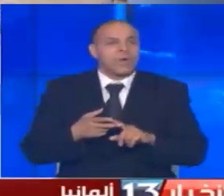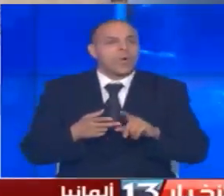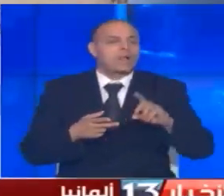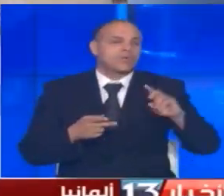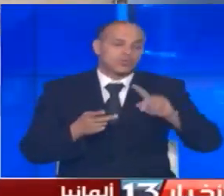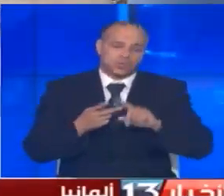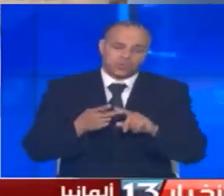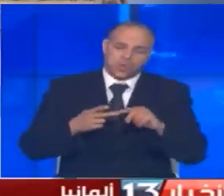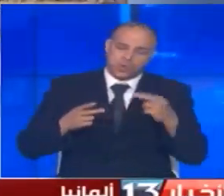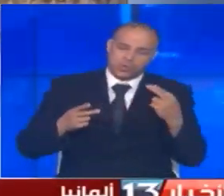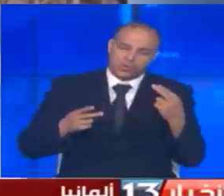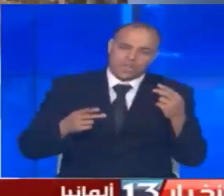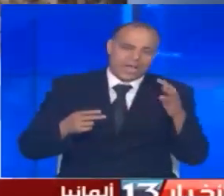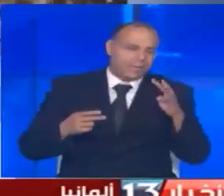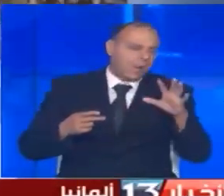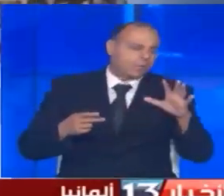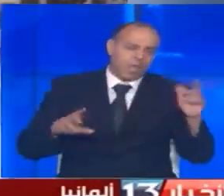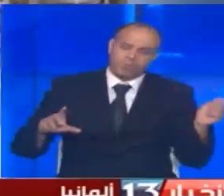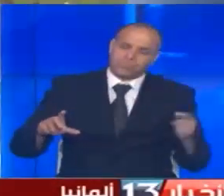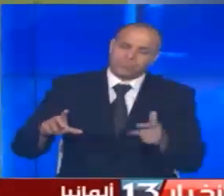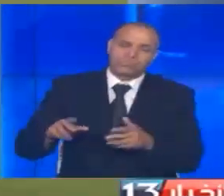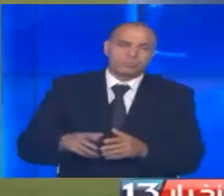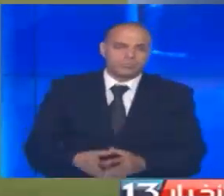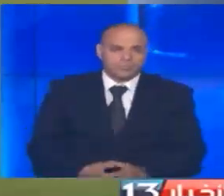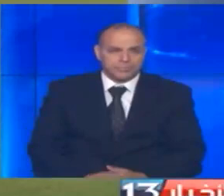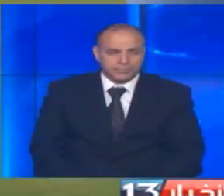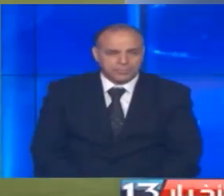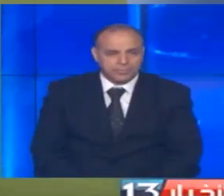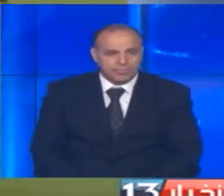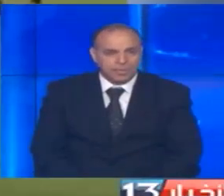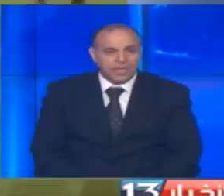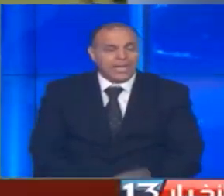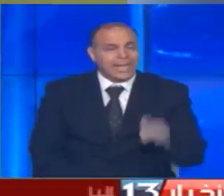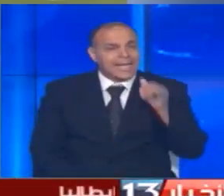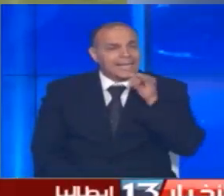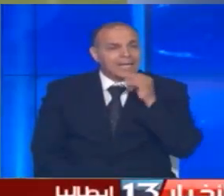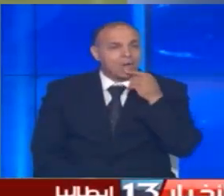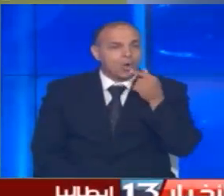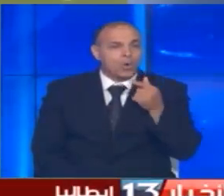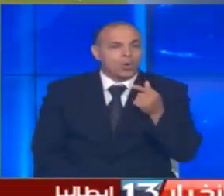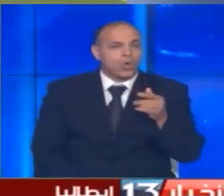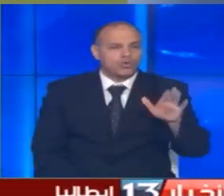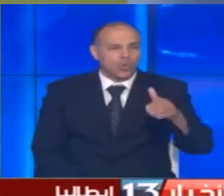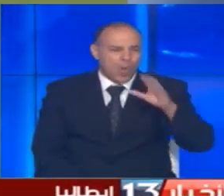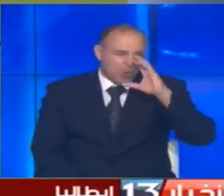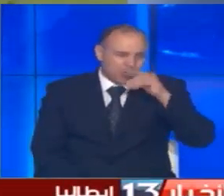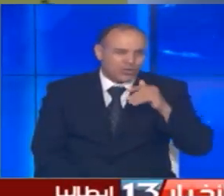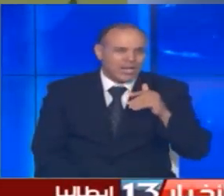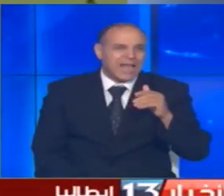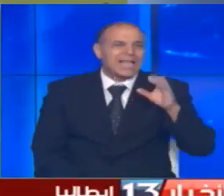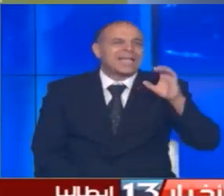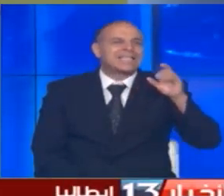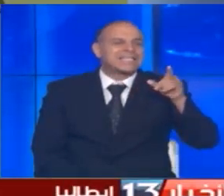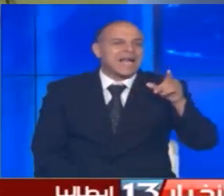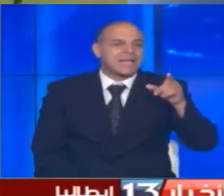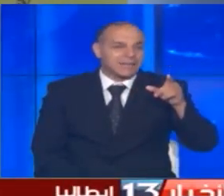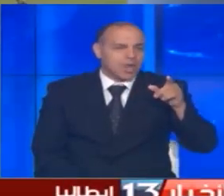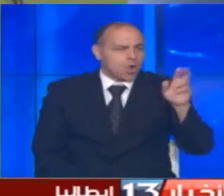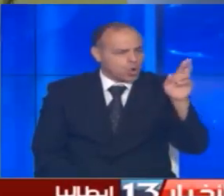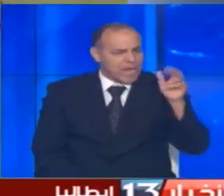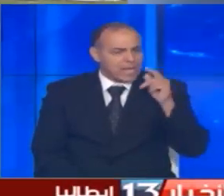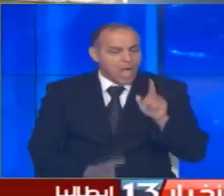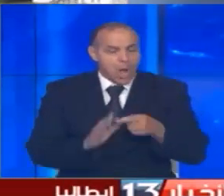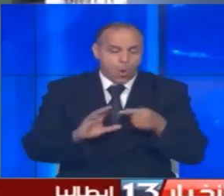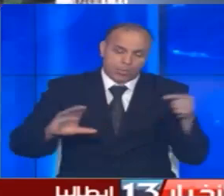ألكنتارا الهدفين الرابع والخامس وإلى إيطاليا حيث أحرز النجم البرتغالي الجديد يوفانتوس كريستيان رونالدو